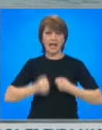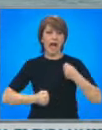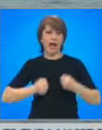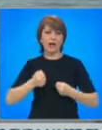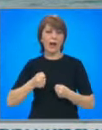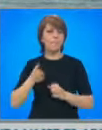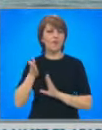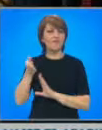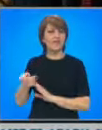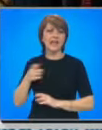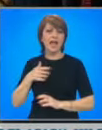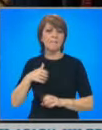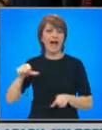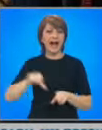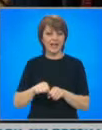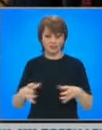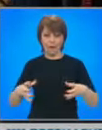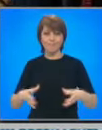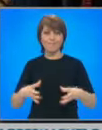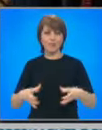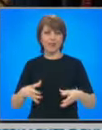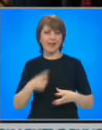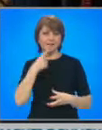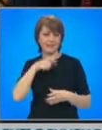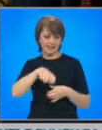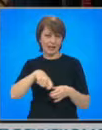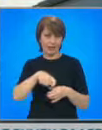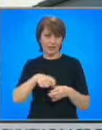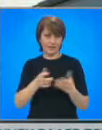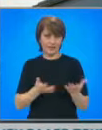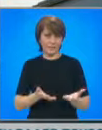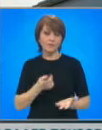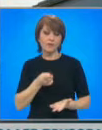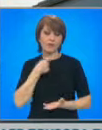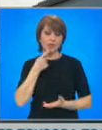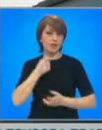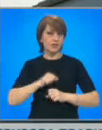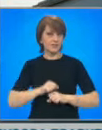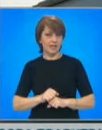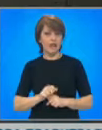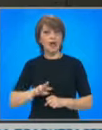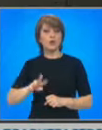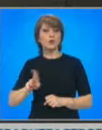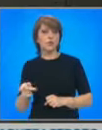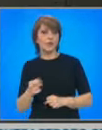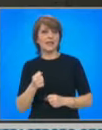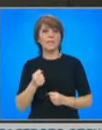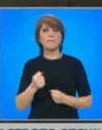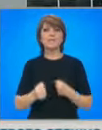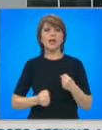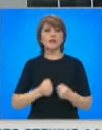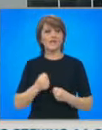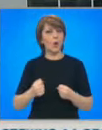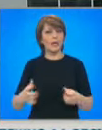газова бутилка, както и турски. Но нали това все пак разследващи власти, ще го кажат по-нататък. Останалите шофьори от фирмата на Ильян са